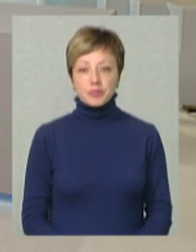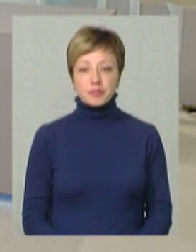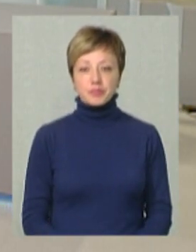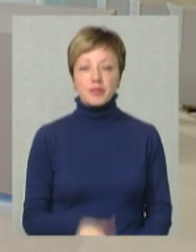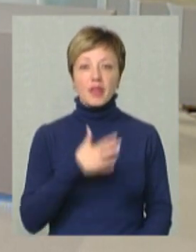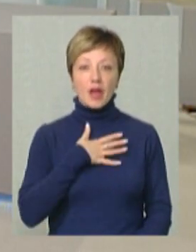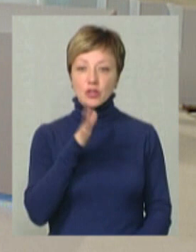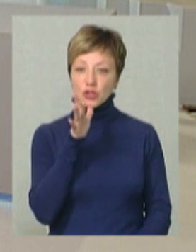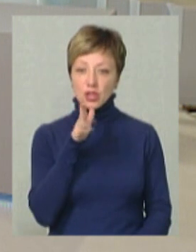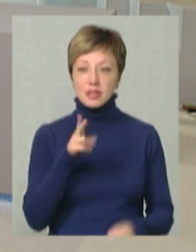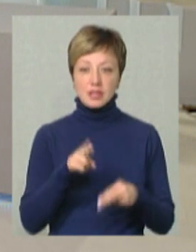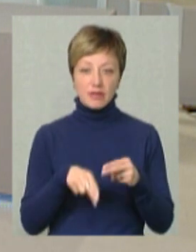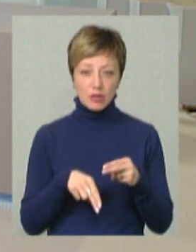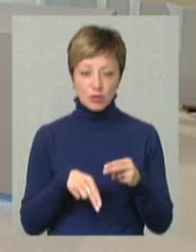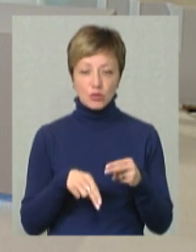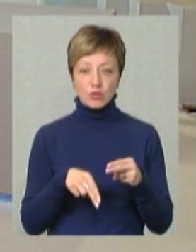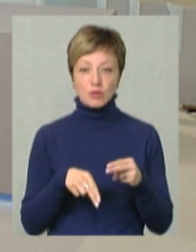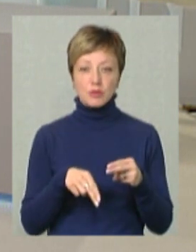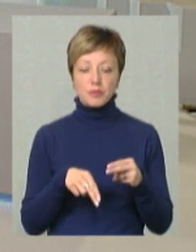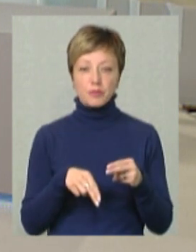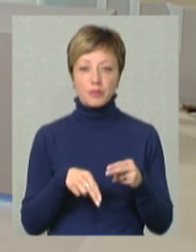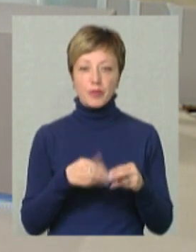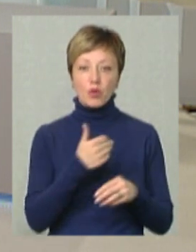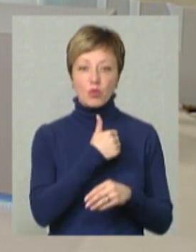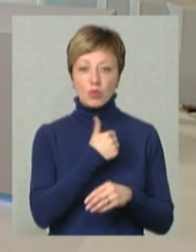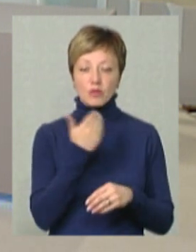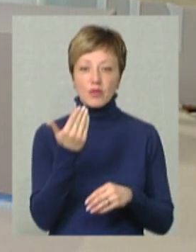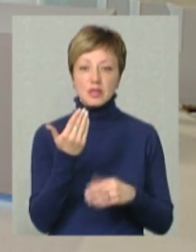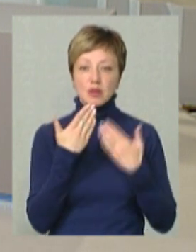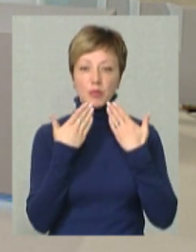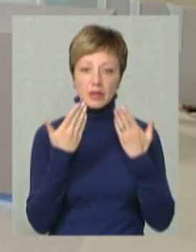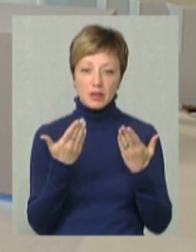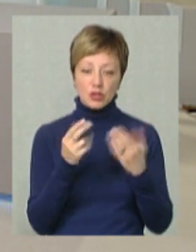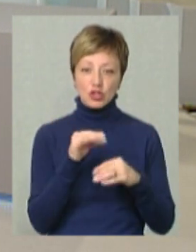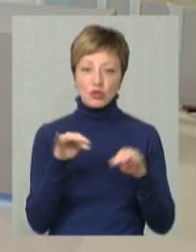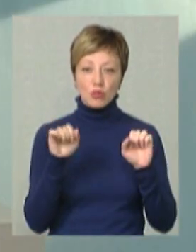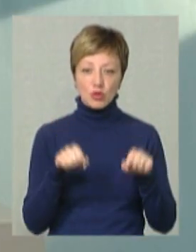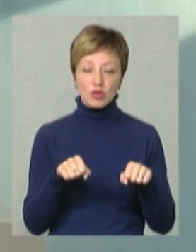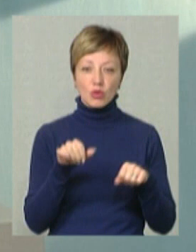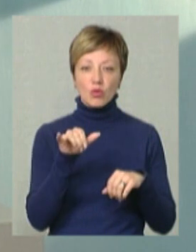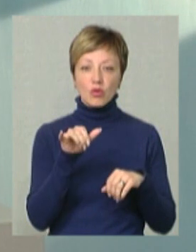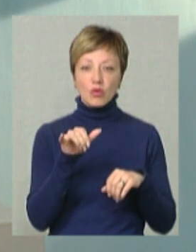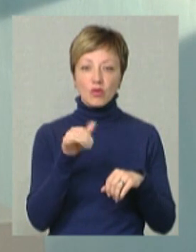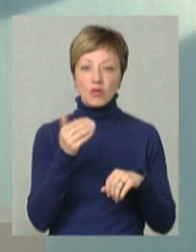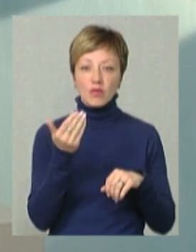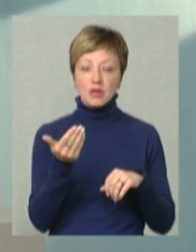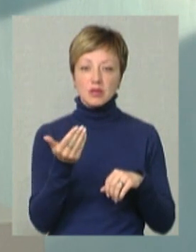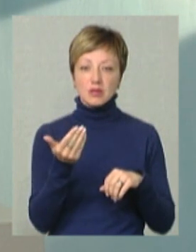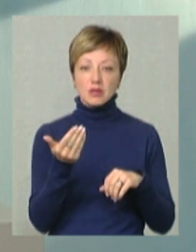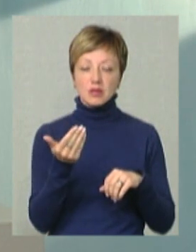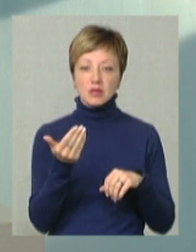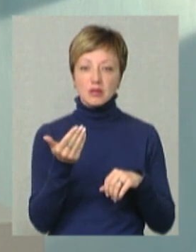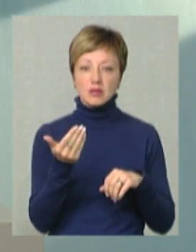Наш час в етері завершується. Хочу вас запитати, чи можна вас зажати в цю роботу в такому,